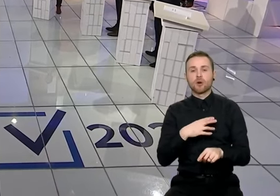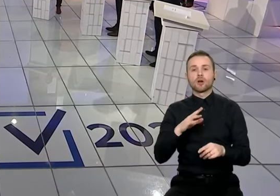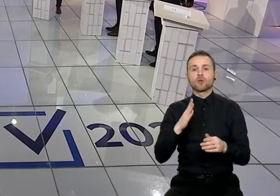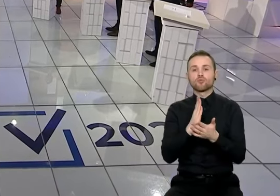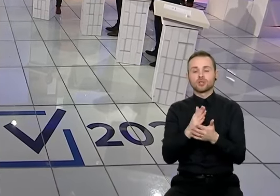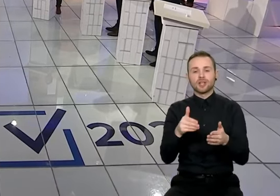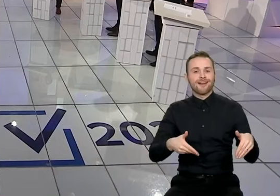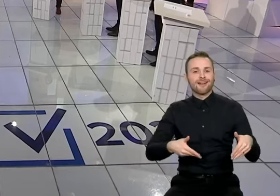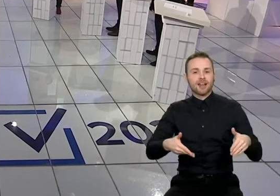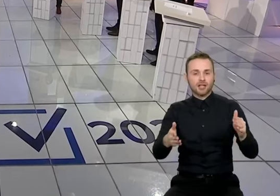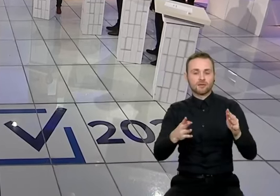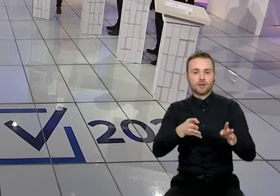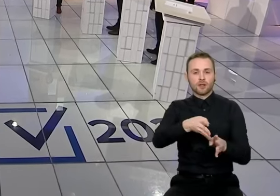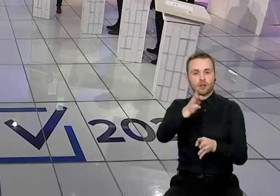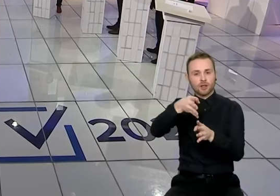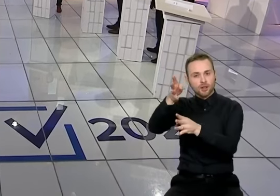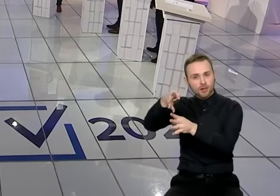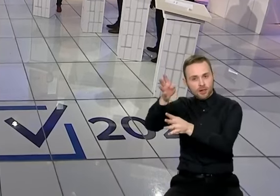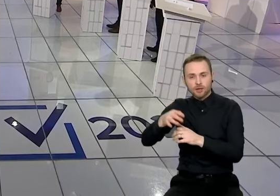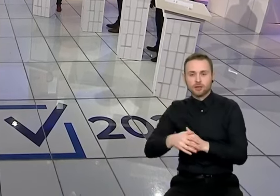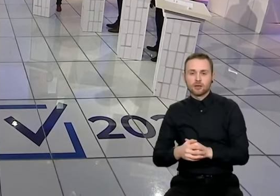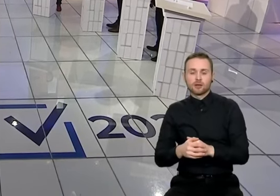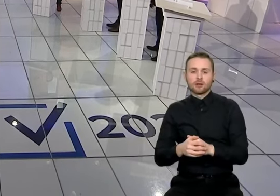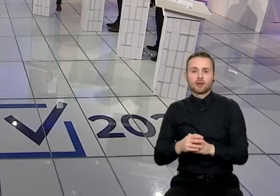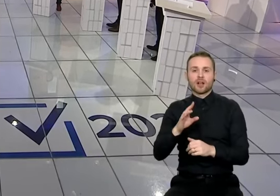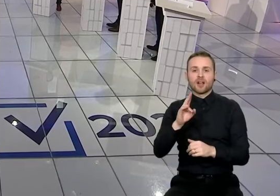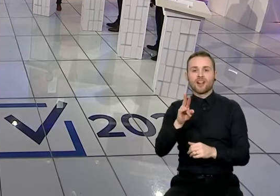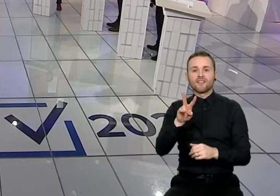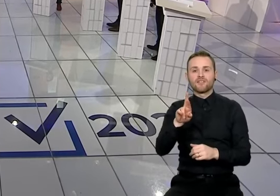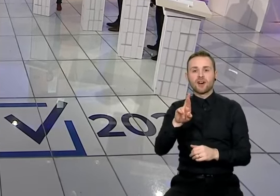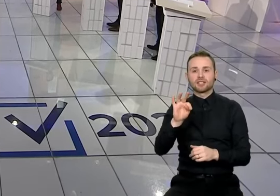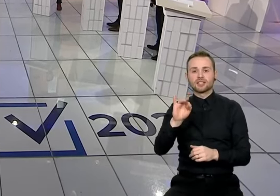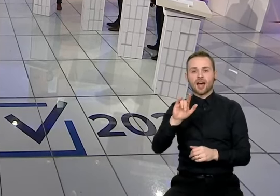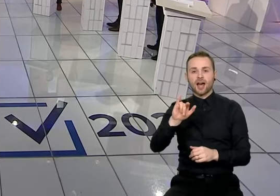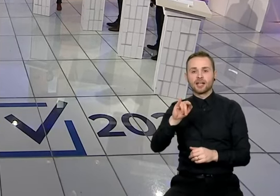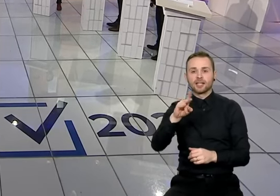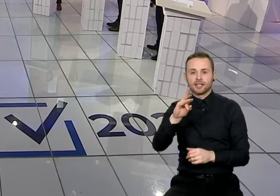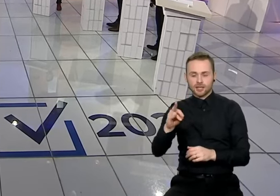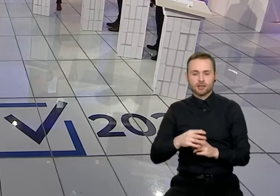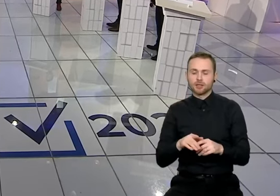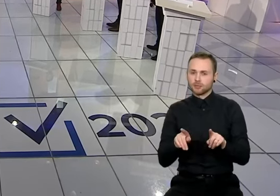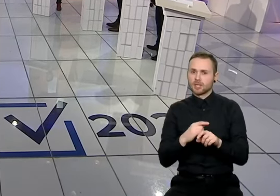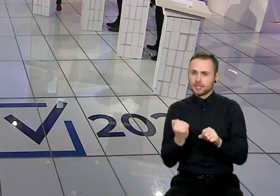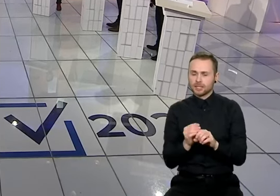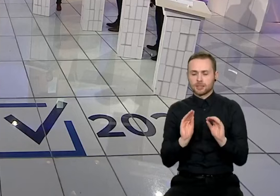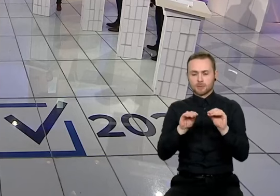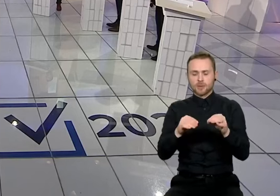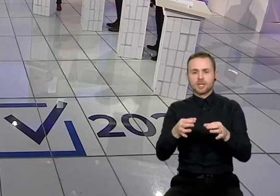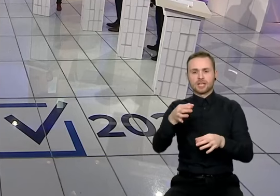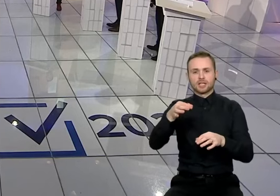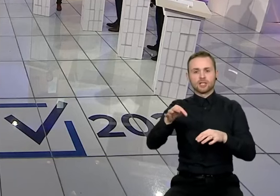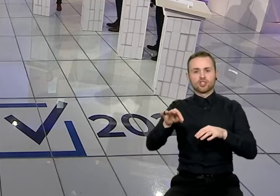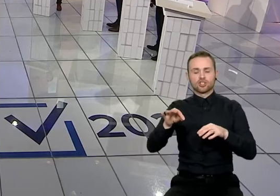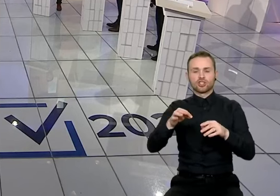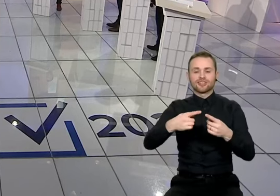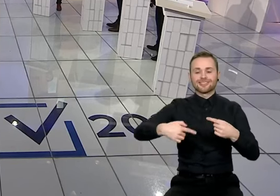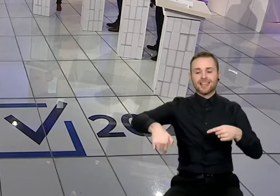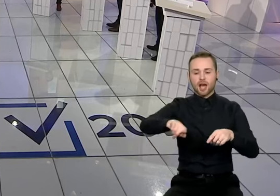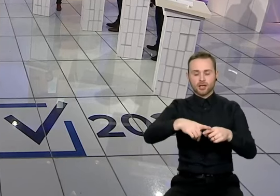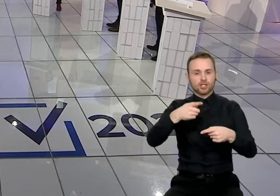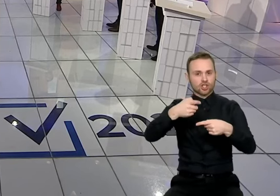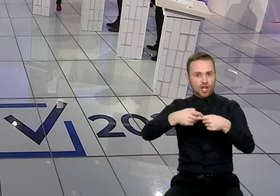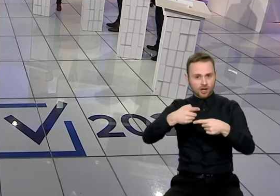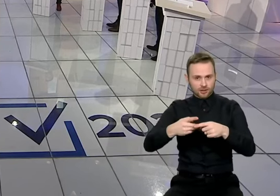gatvę, kad nebūtų aukštesnės kategorijos gatvės. Minutė baigas tavo senį. Sankrižo žiedai ir panašus dalykai, kad tas eismas nestojėtų.